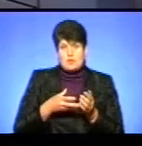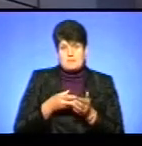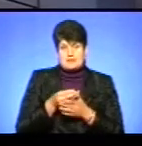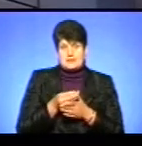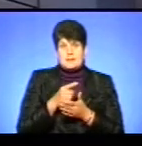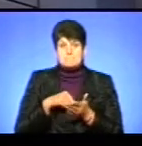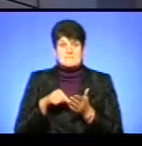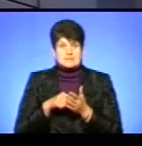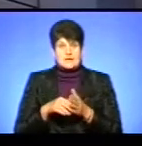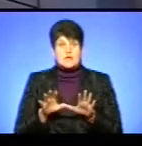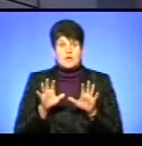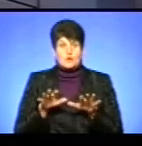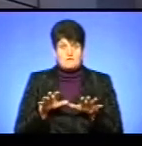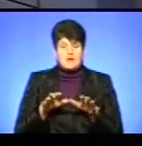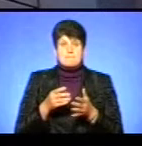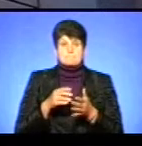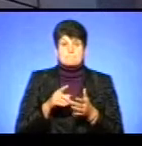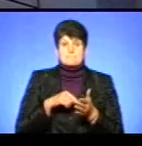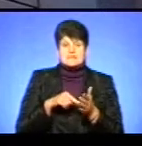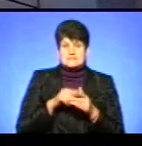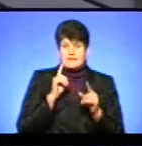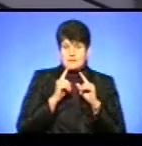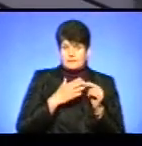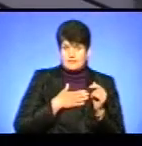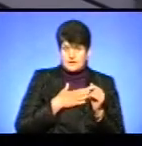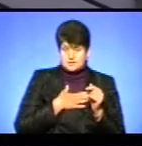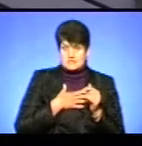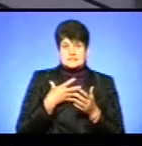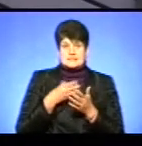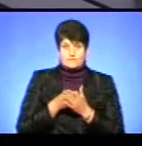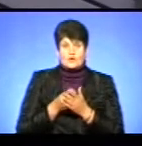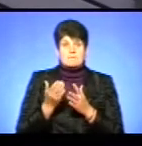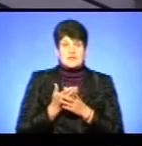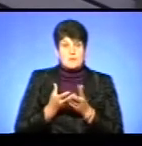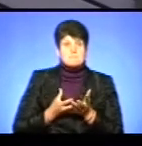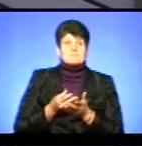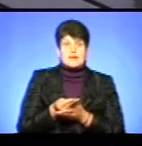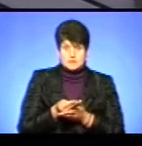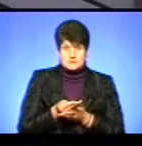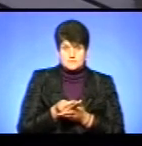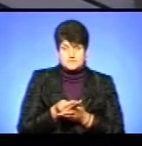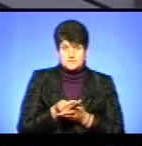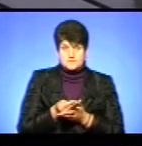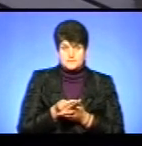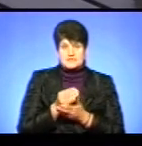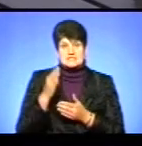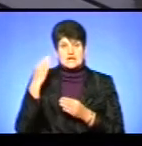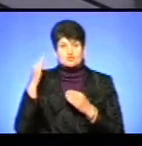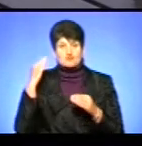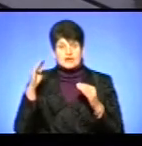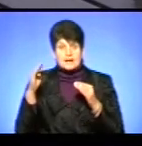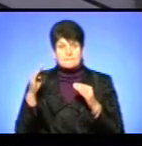Міський голова, міський бюджет, міська рада наша за своїх пільговиків платить, за чужих